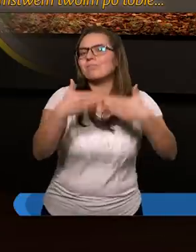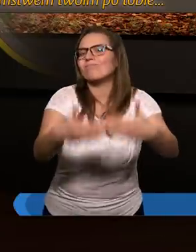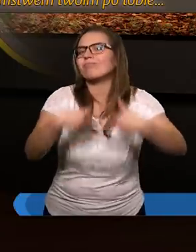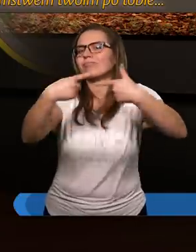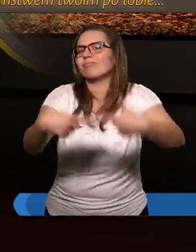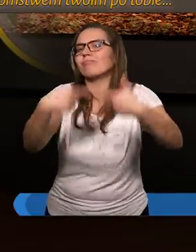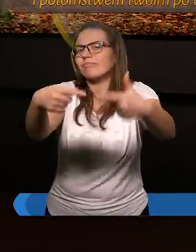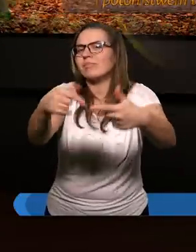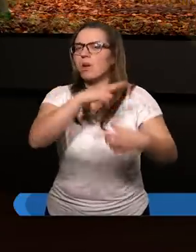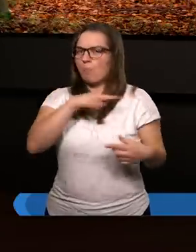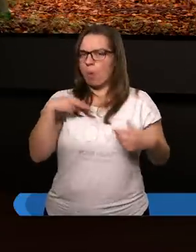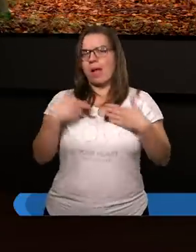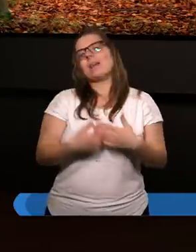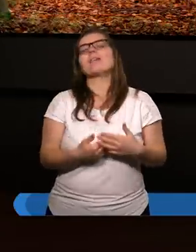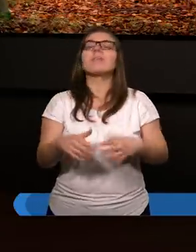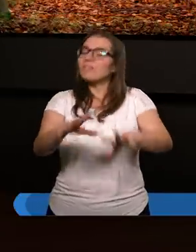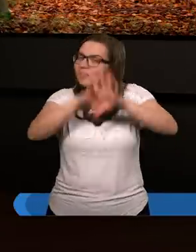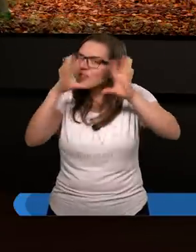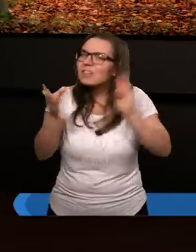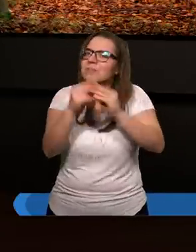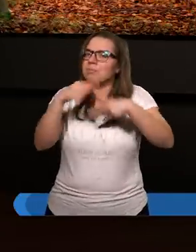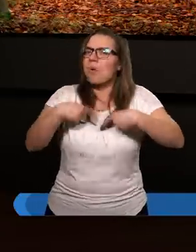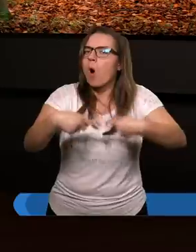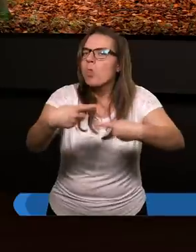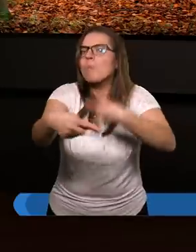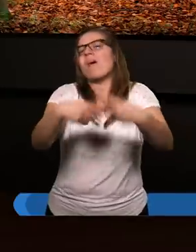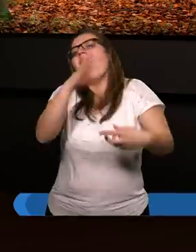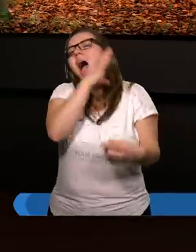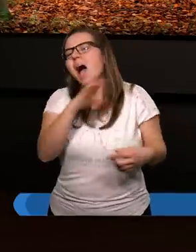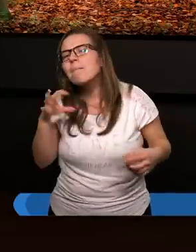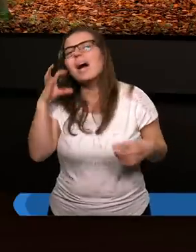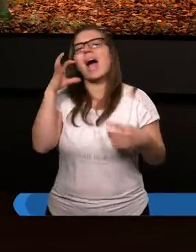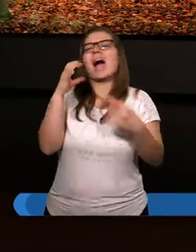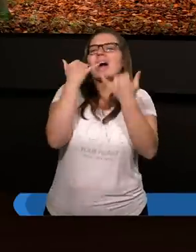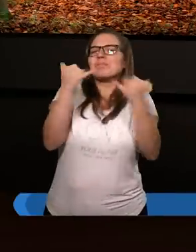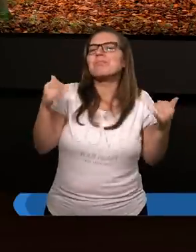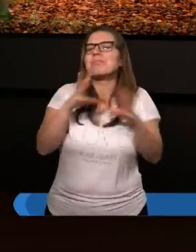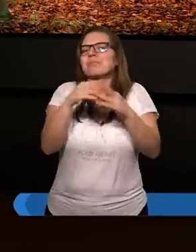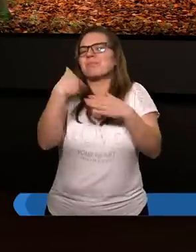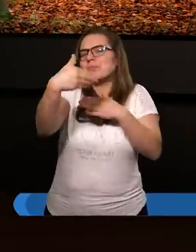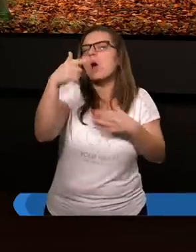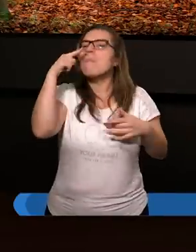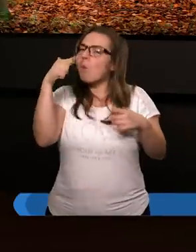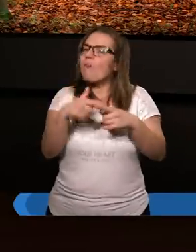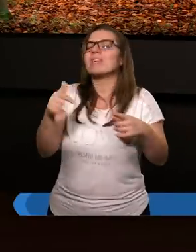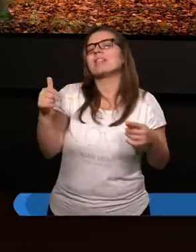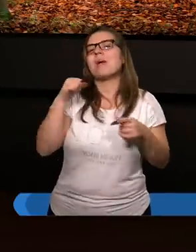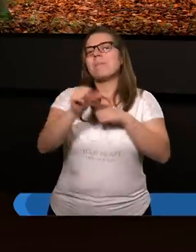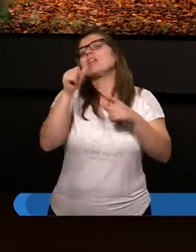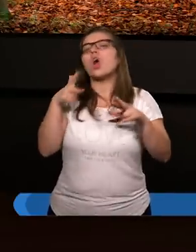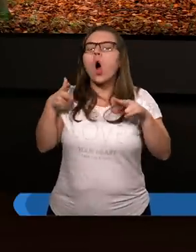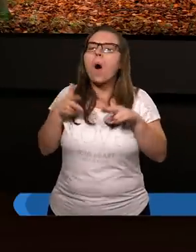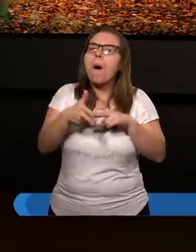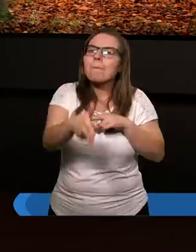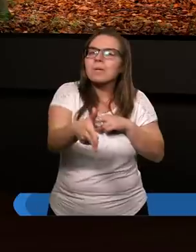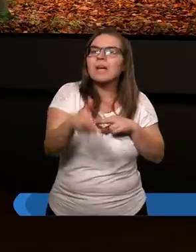tobie. Czyli wszyscy potomkowie Abrahama mieli być obrzezani. I rzeczywiście